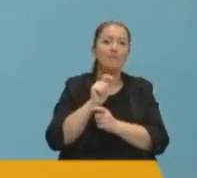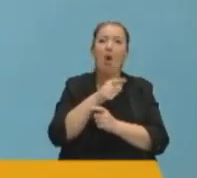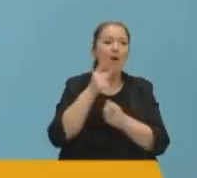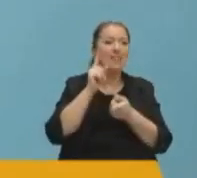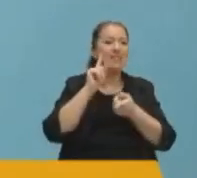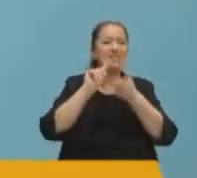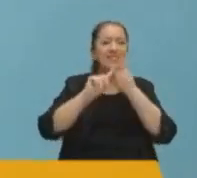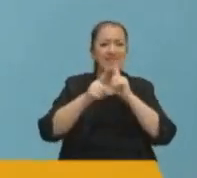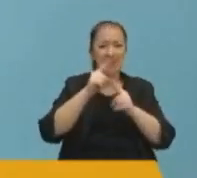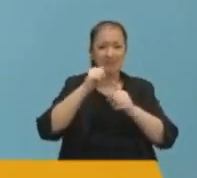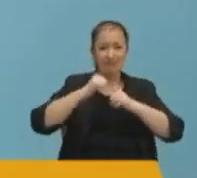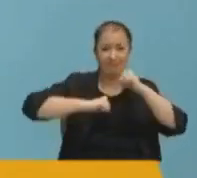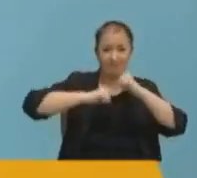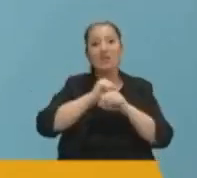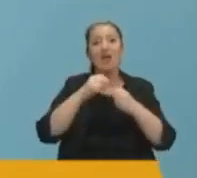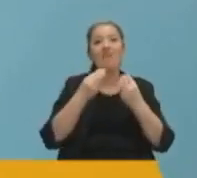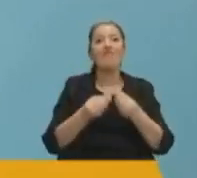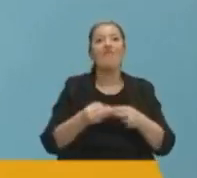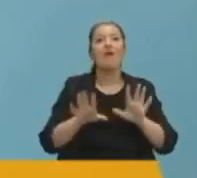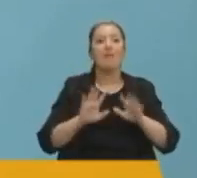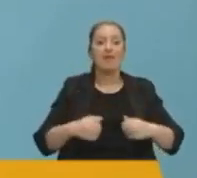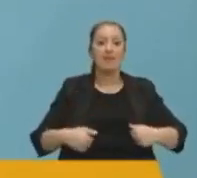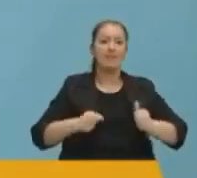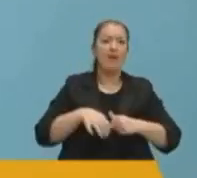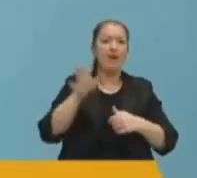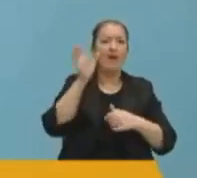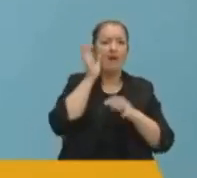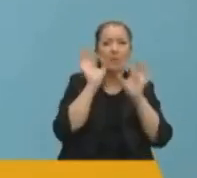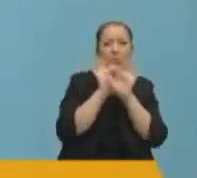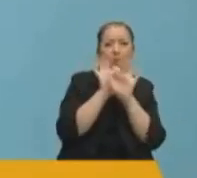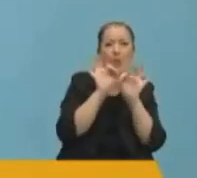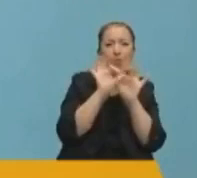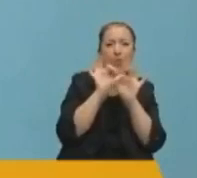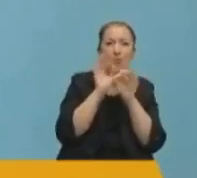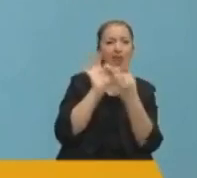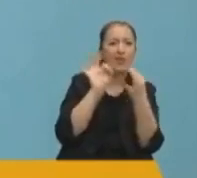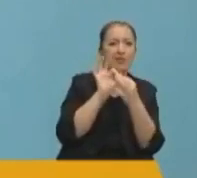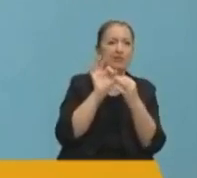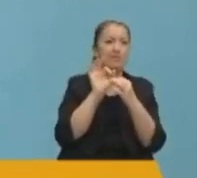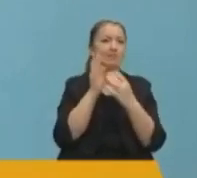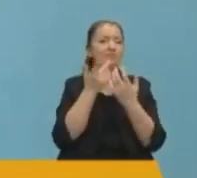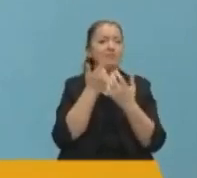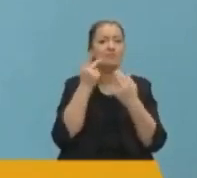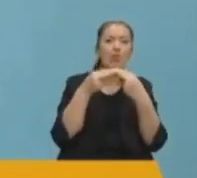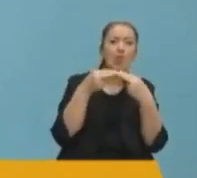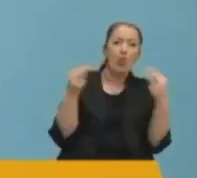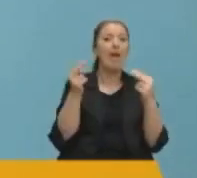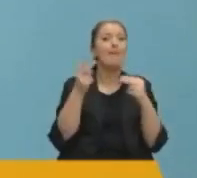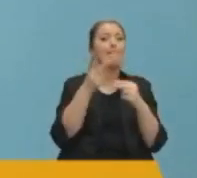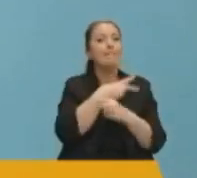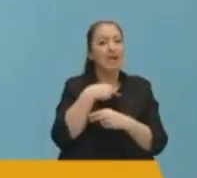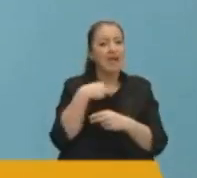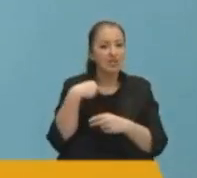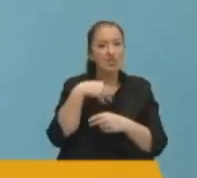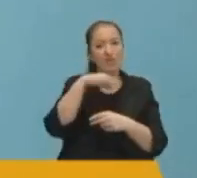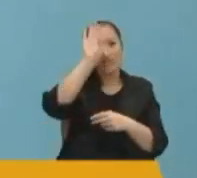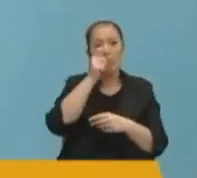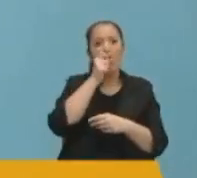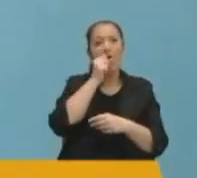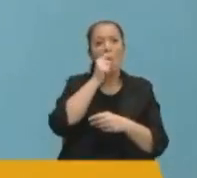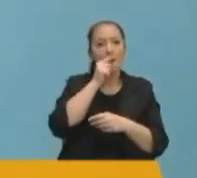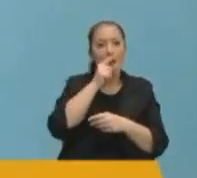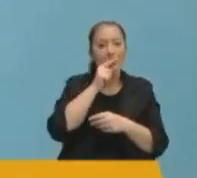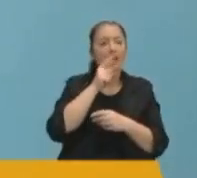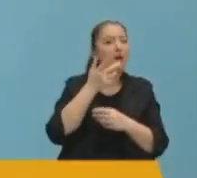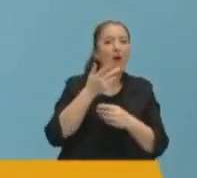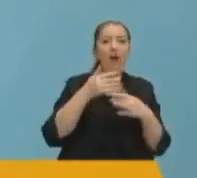ortasında İstanbul'u kurban etmeyin. Algı hileleriyle, iletişim satıcileriyle, kurdele belediyeciliğiyle, İstanbul'dan Ankara'ya,